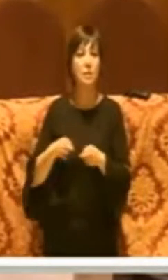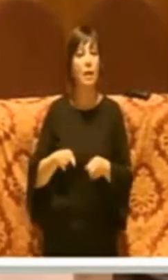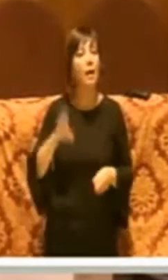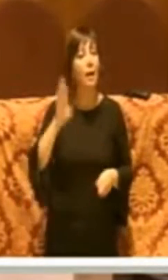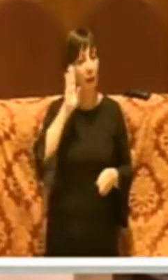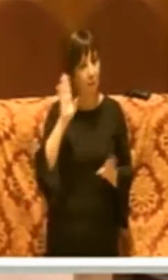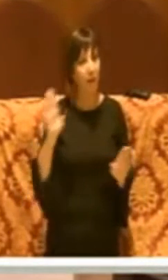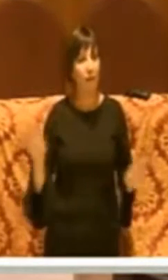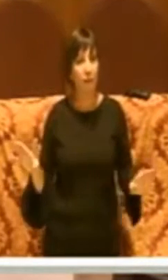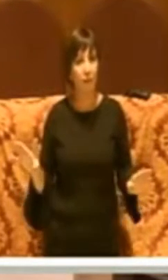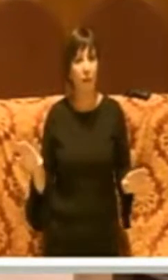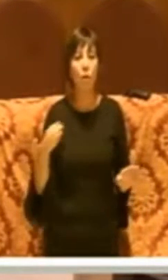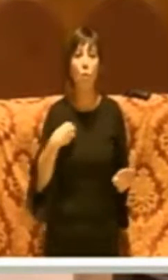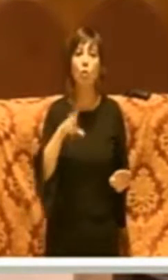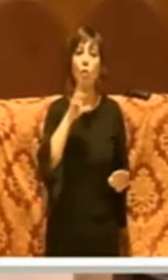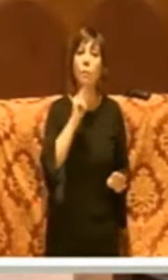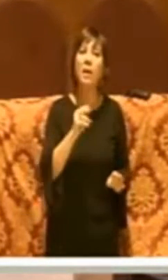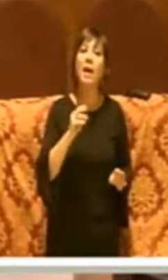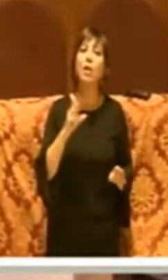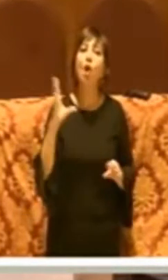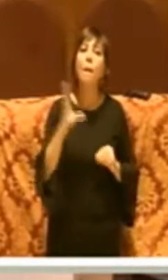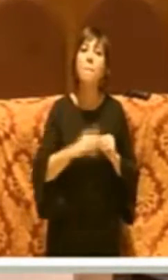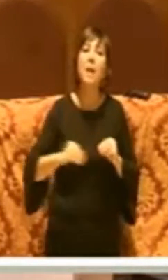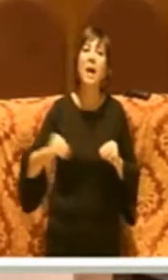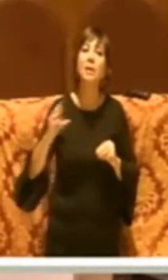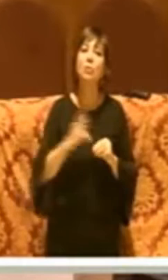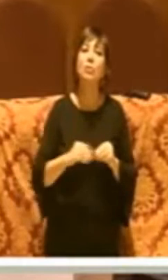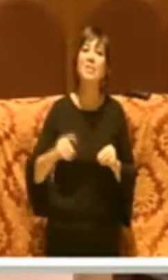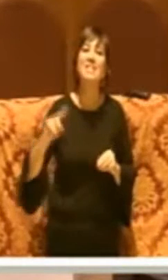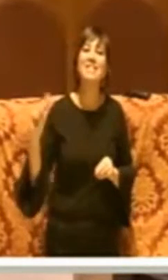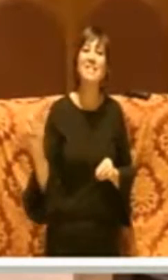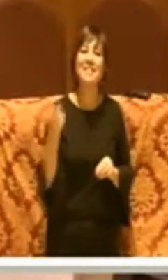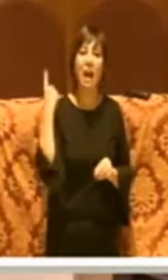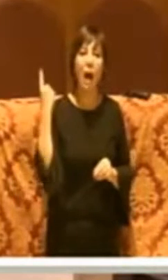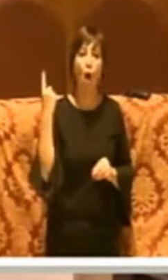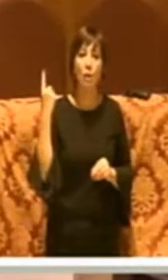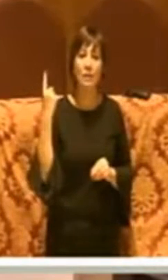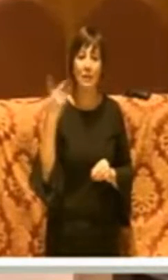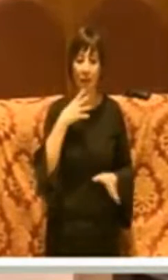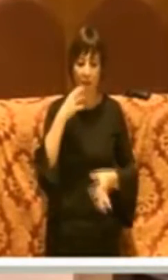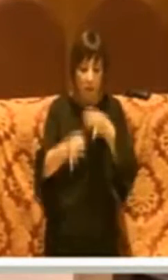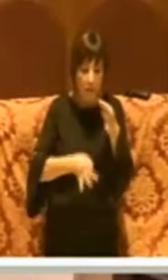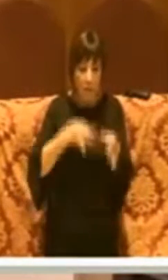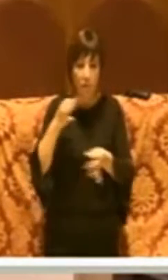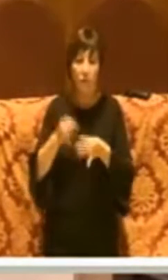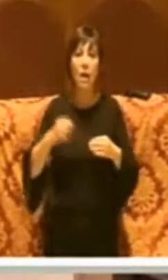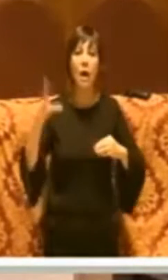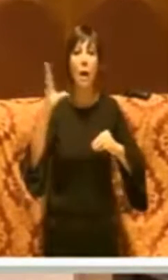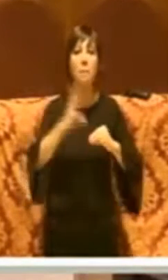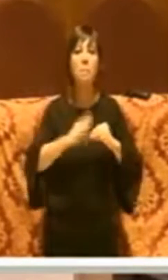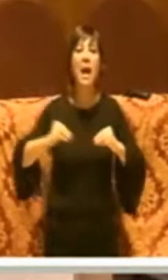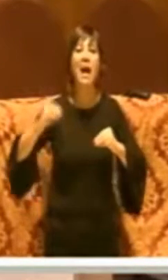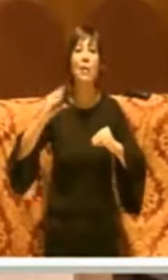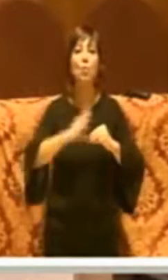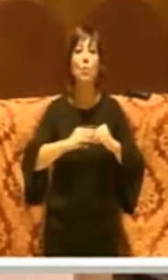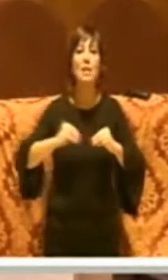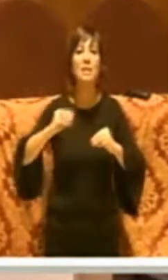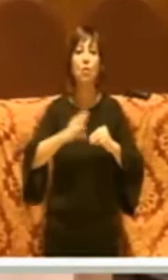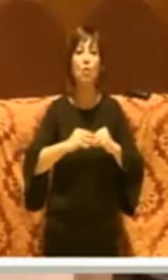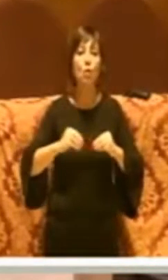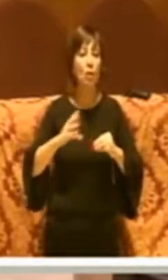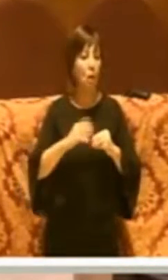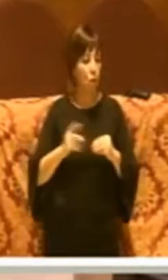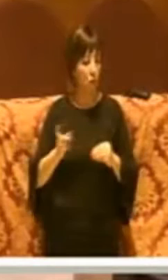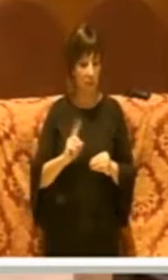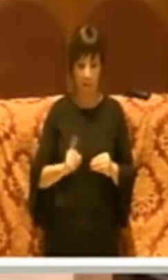bene che quando parlo di manutenzione straordinaria significa proprio quella manutenzione che non è stata